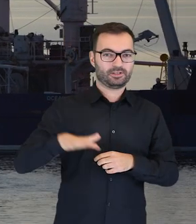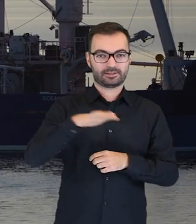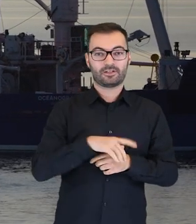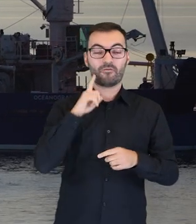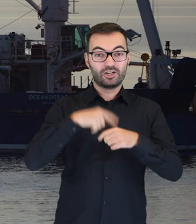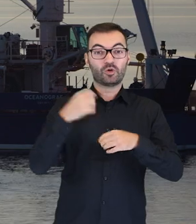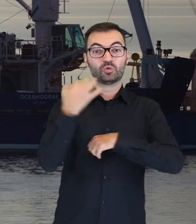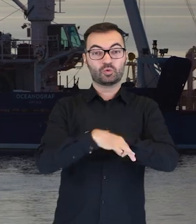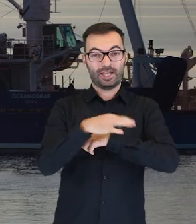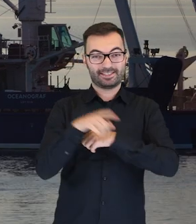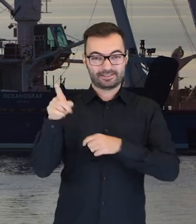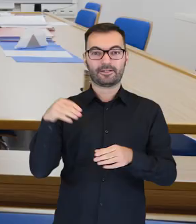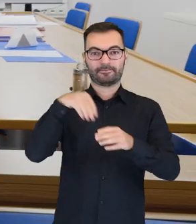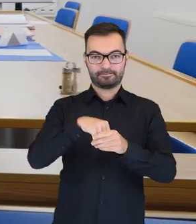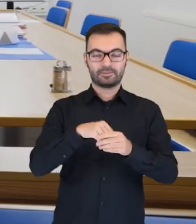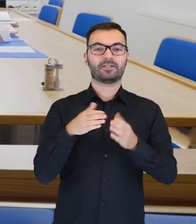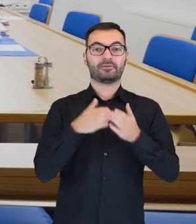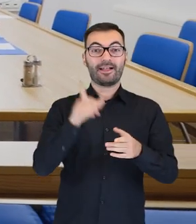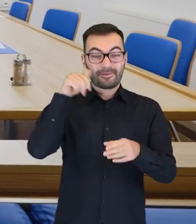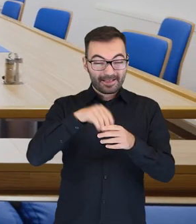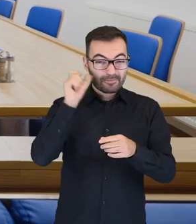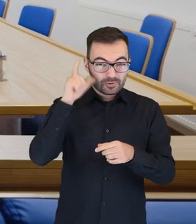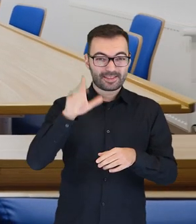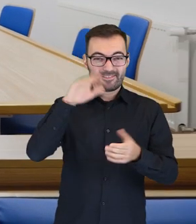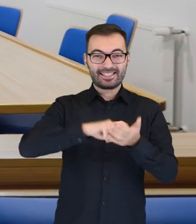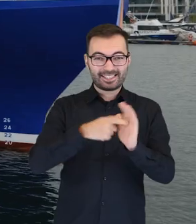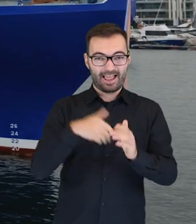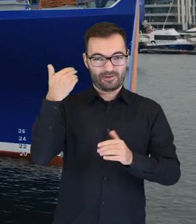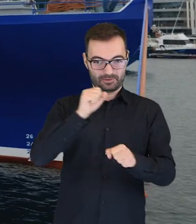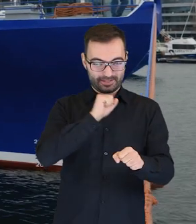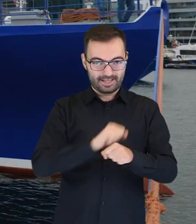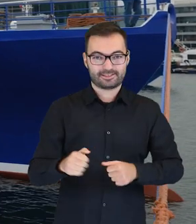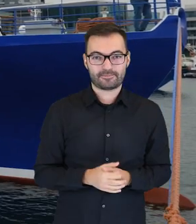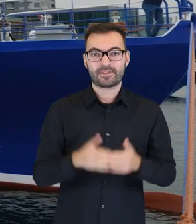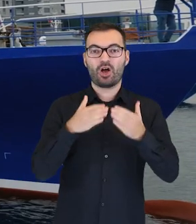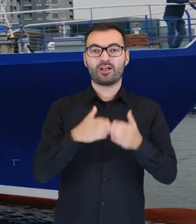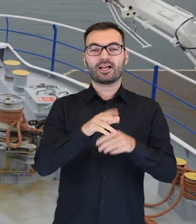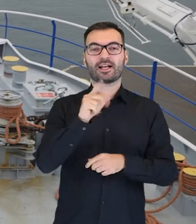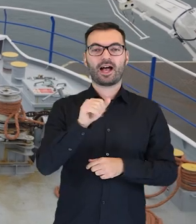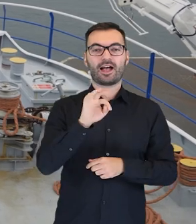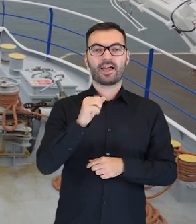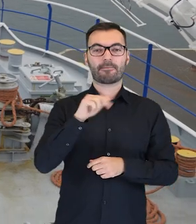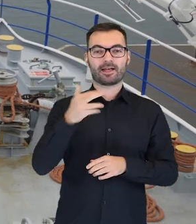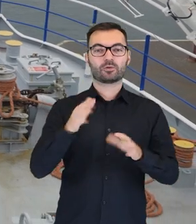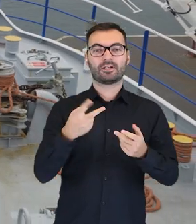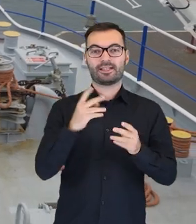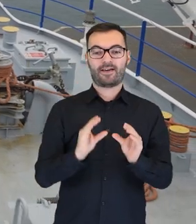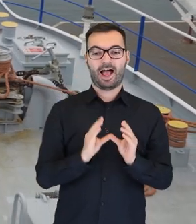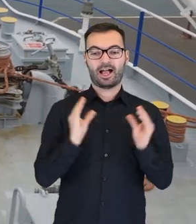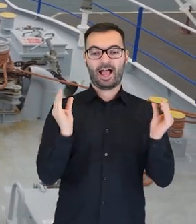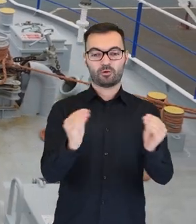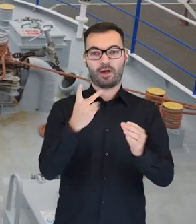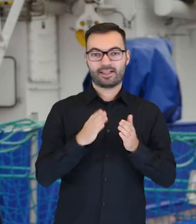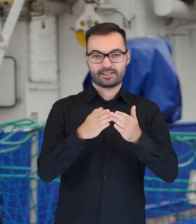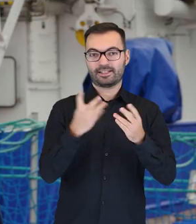pływają studenci o oceanografii i posiada on nawet salę wykładową do prowadzenia zajęć. Oceanograf jest katamaranem, to znaczy, że posiada dwa kadłuby